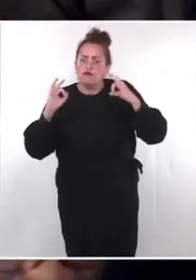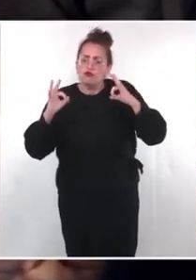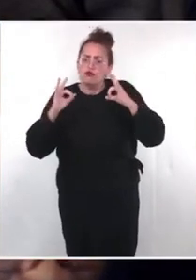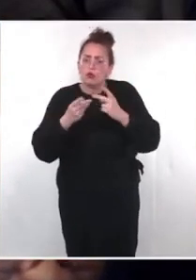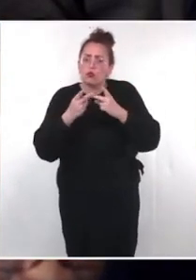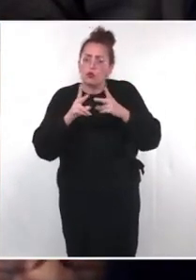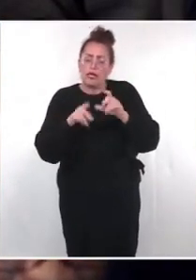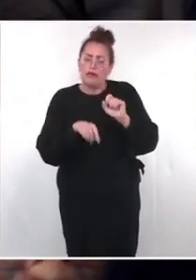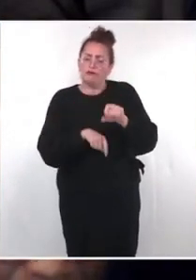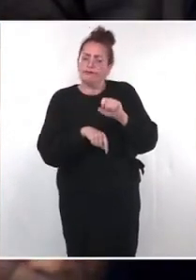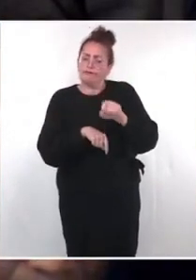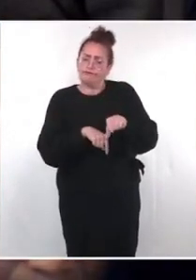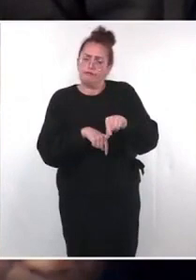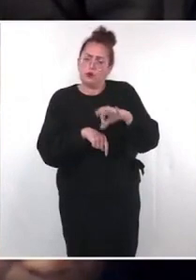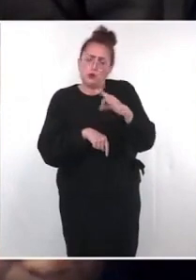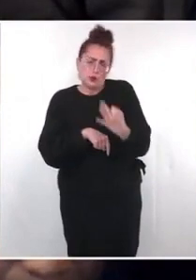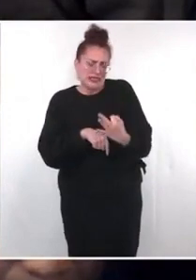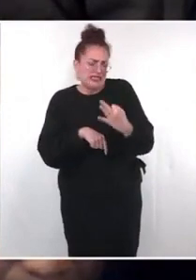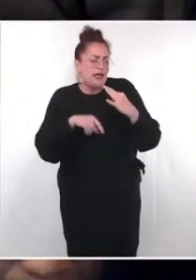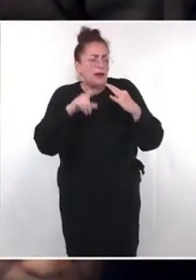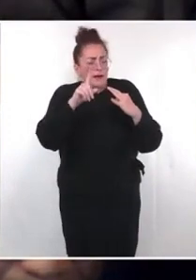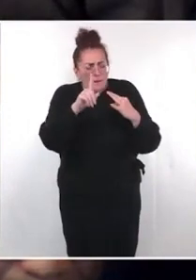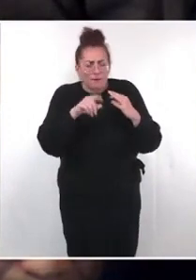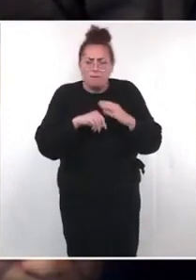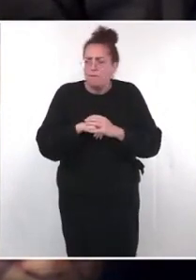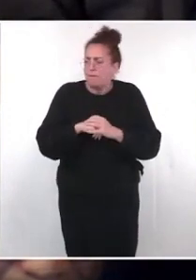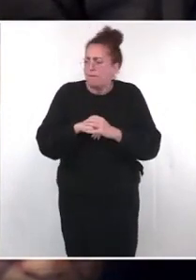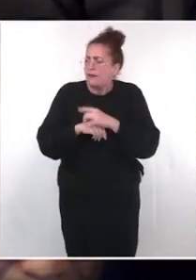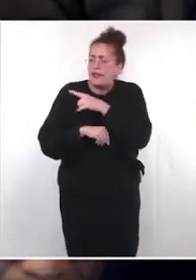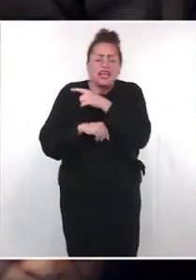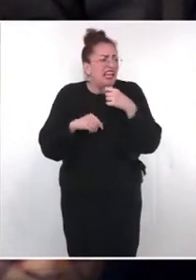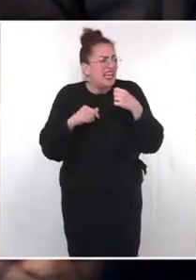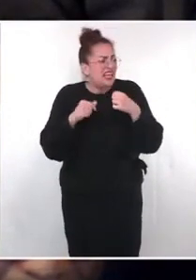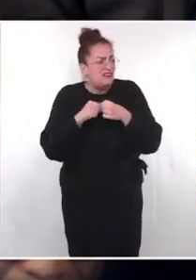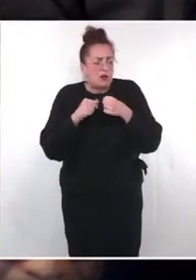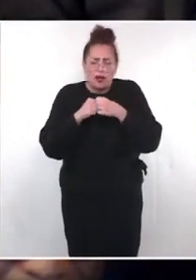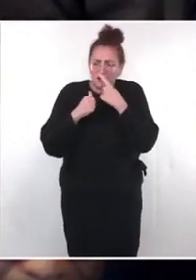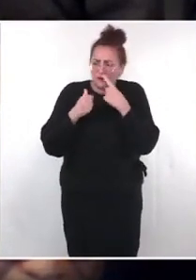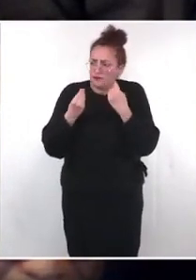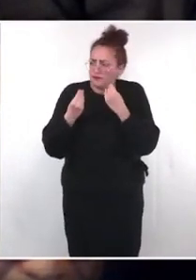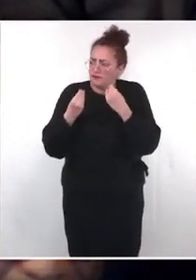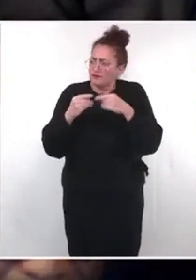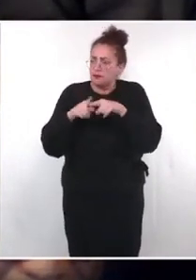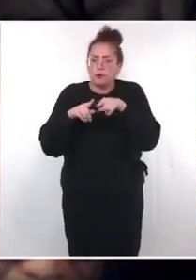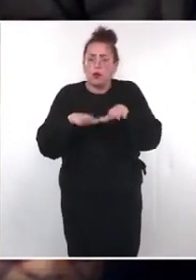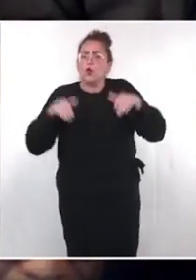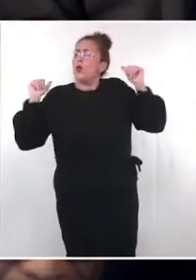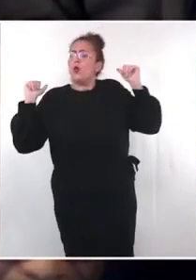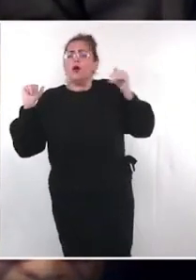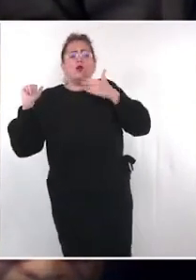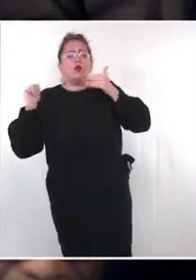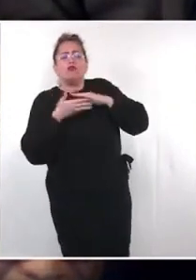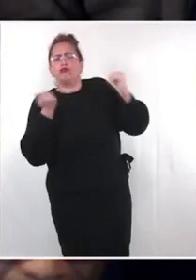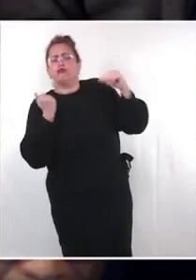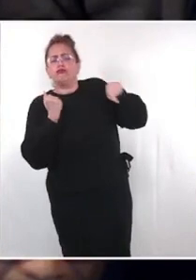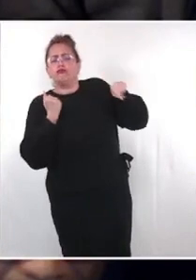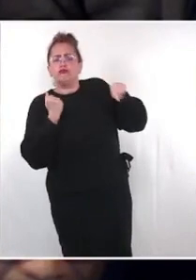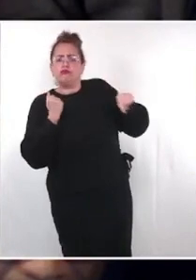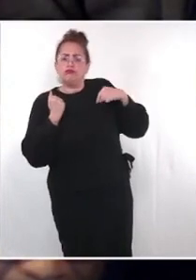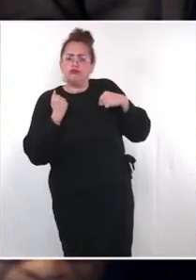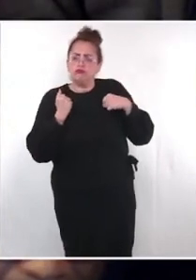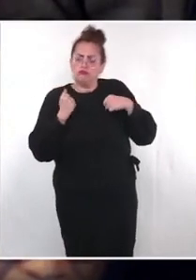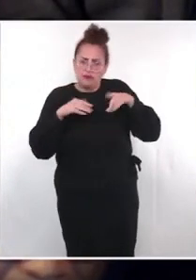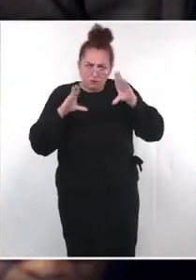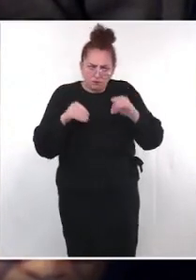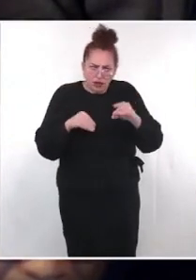là. Par contre vraiment la manière dont vous vous décésissez du dossier au profit de la métropole est un peu étonnant. On avait fait l'inverse sur la place Saint-Michel,